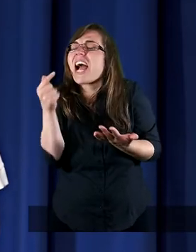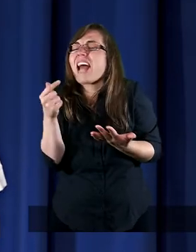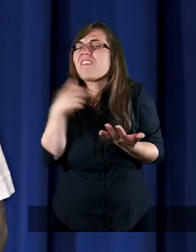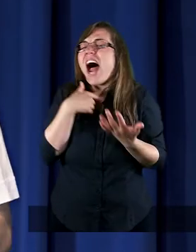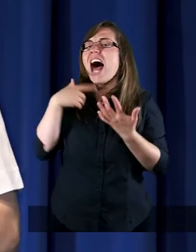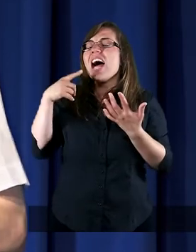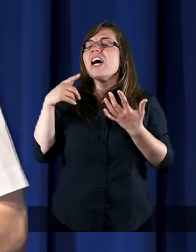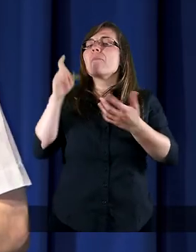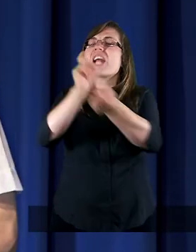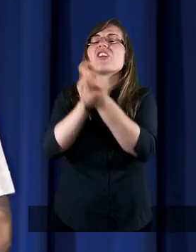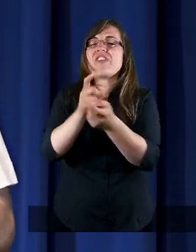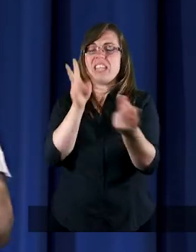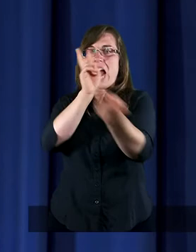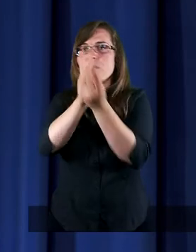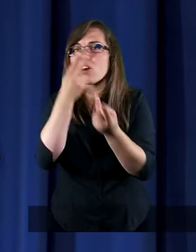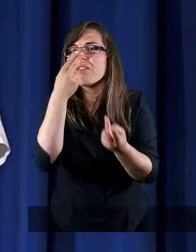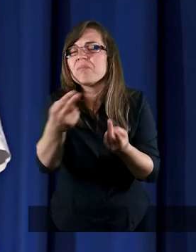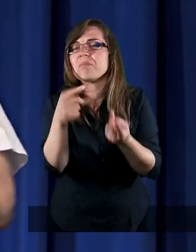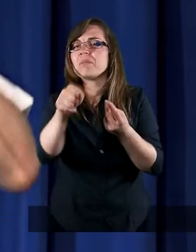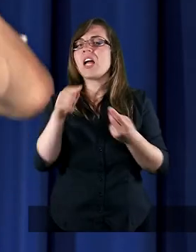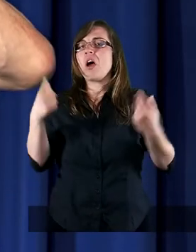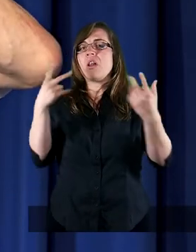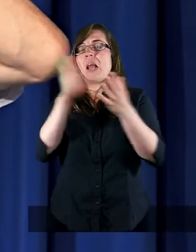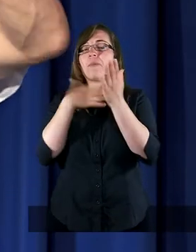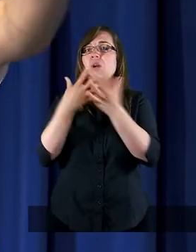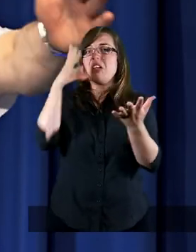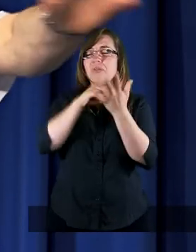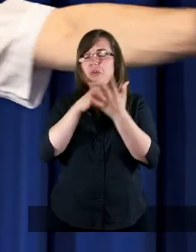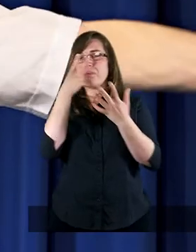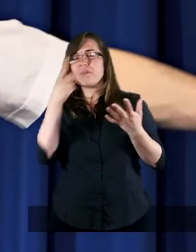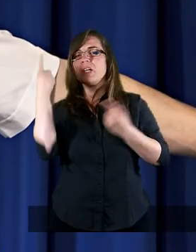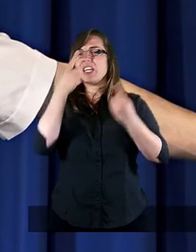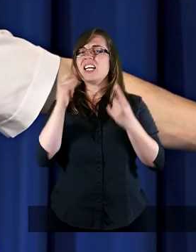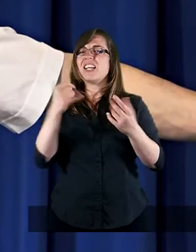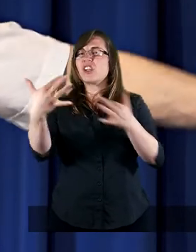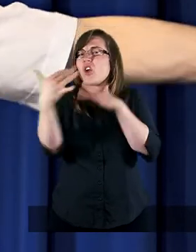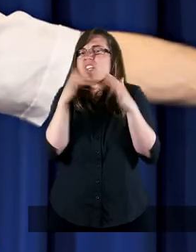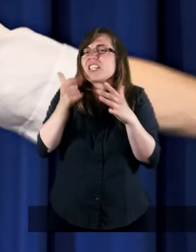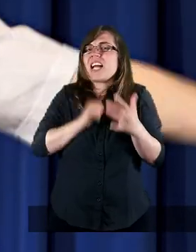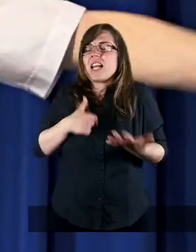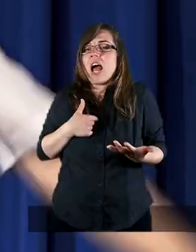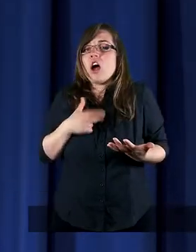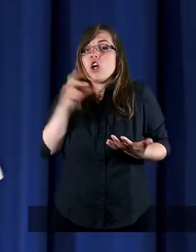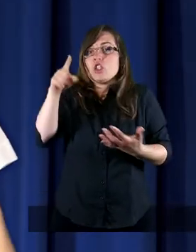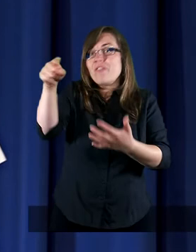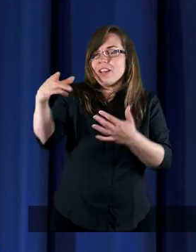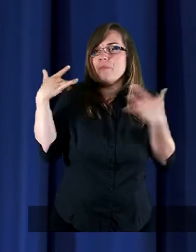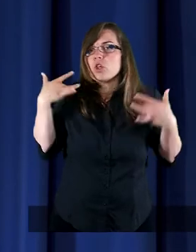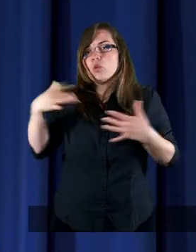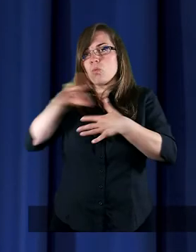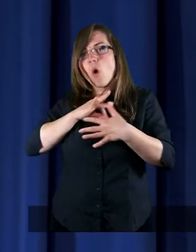za mojego przeciwnika modlę się, gdy zauważyłem, że z nadzieją patrzę w przyszłość, czego nie robiłem przez ileś lat w moim życiu,